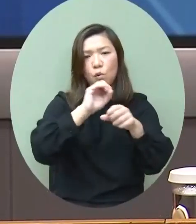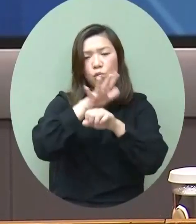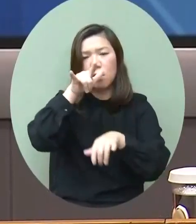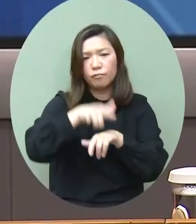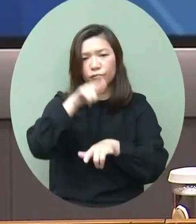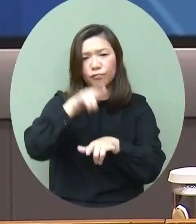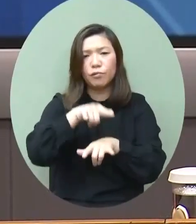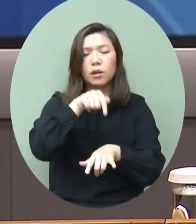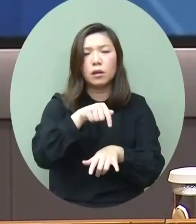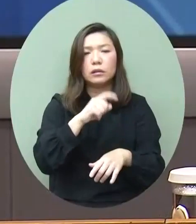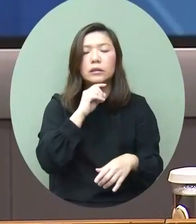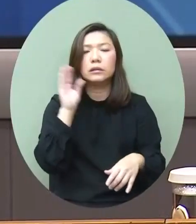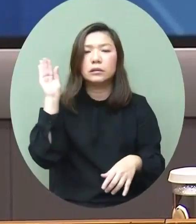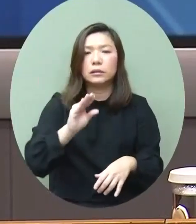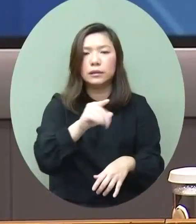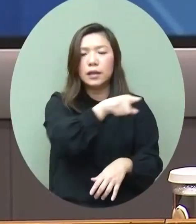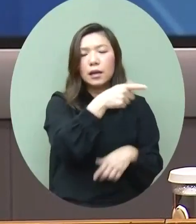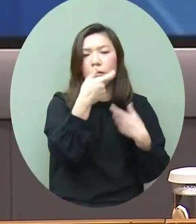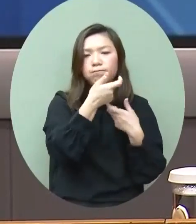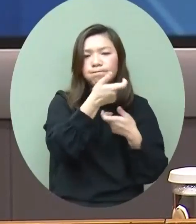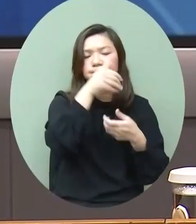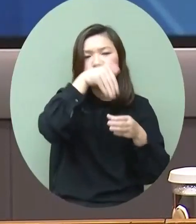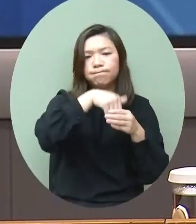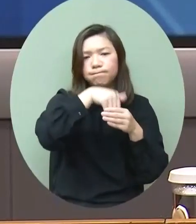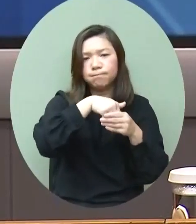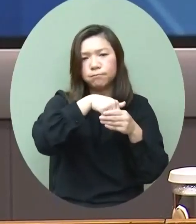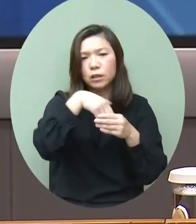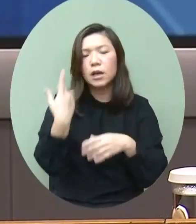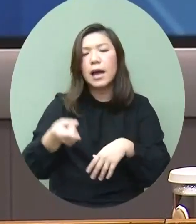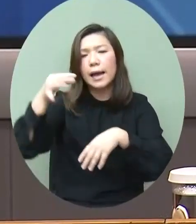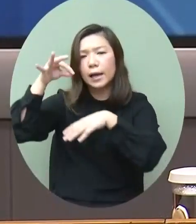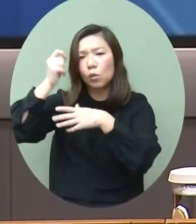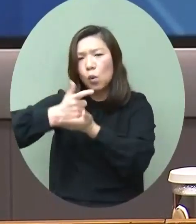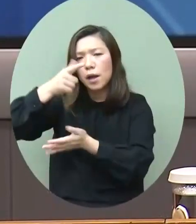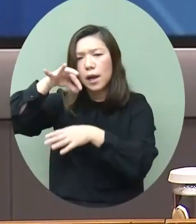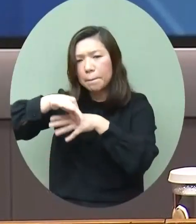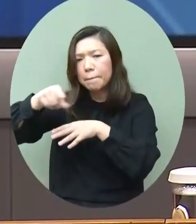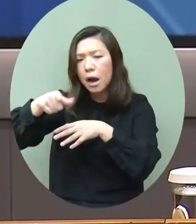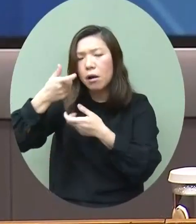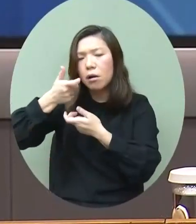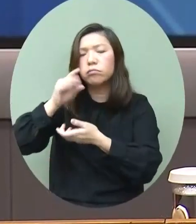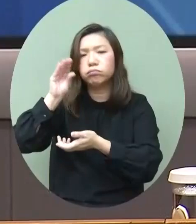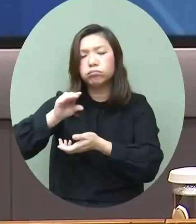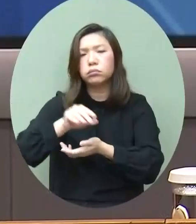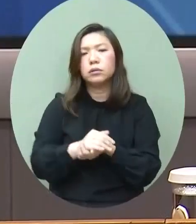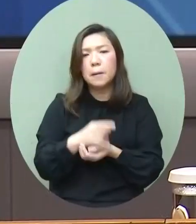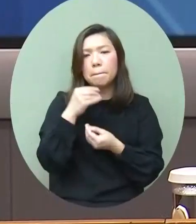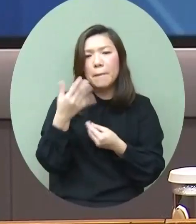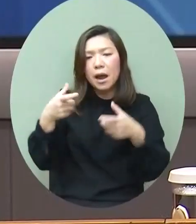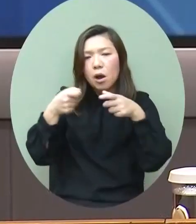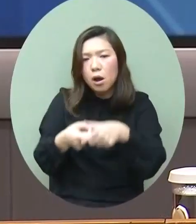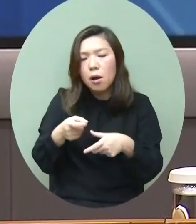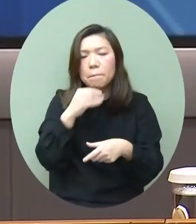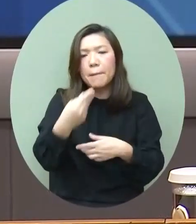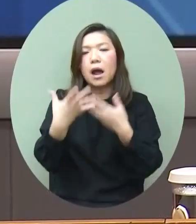下推出資助證券業和貴均屬貿易行業的計劃計劃同時給機構和